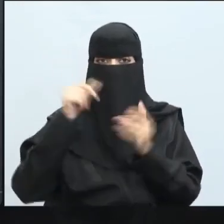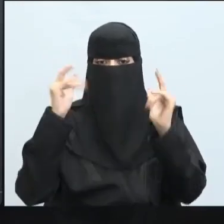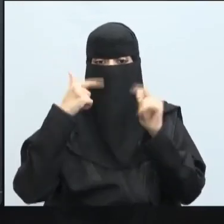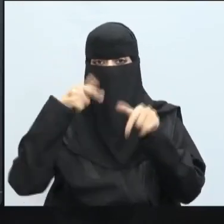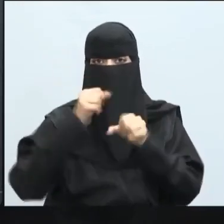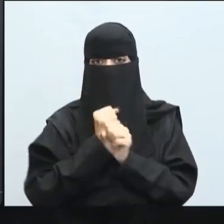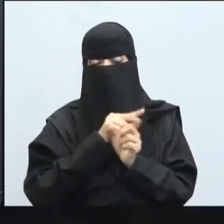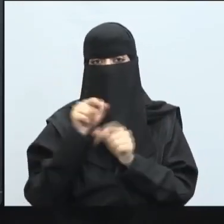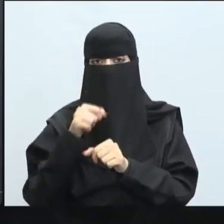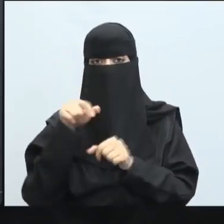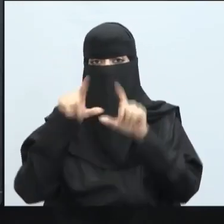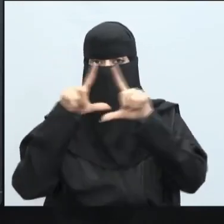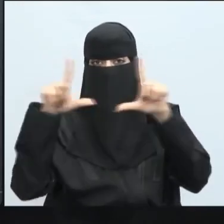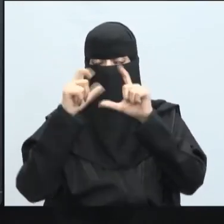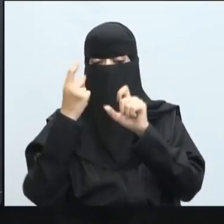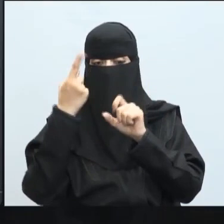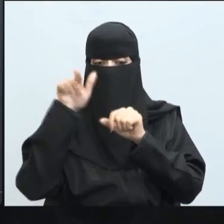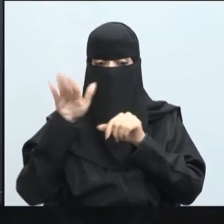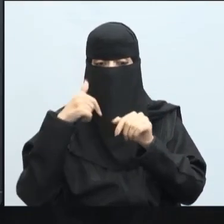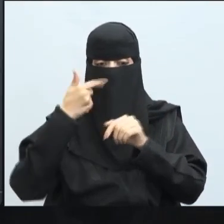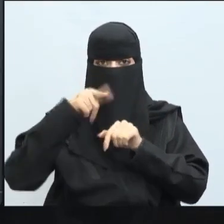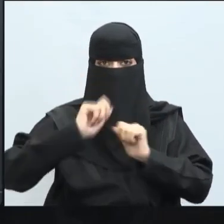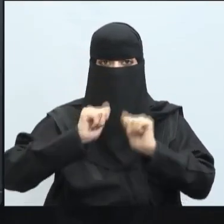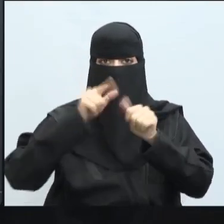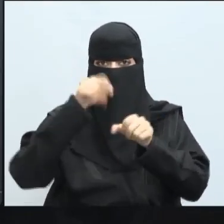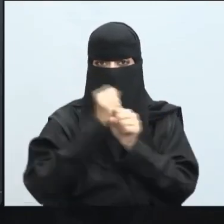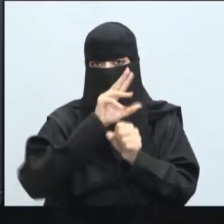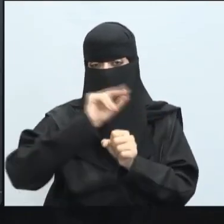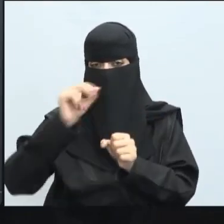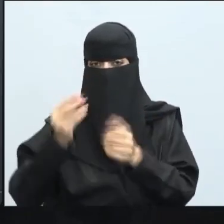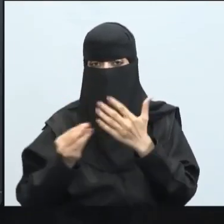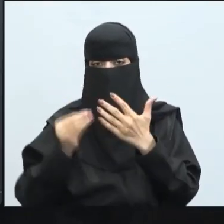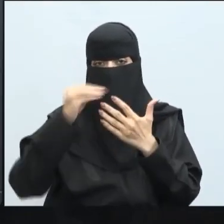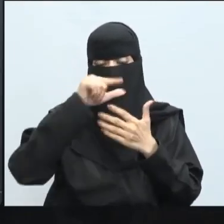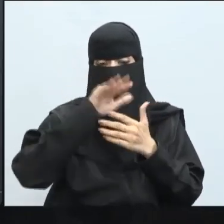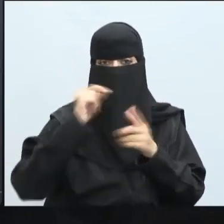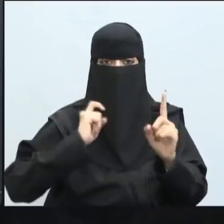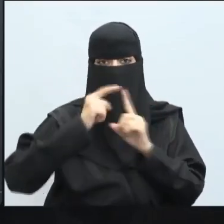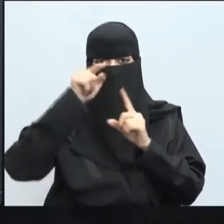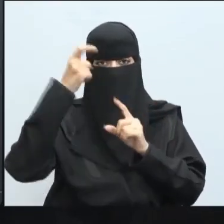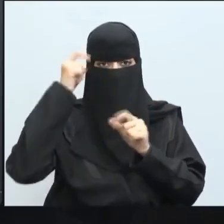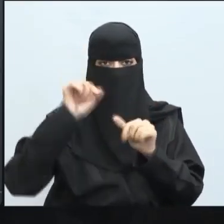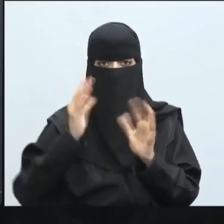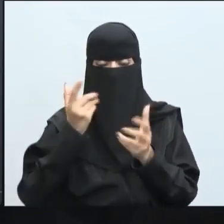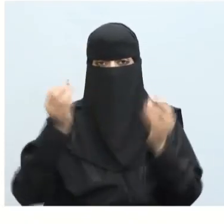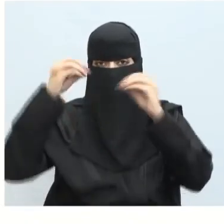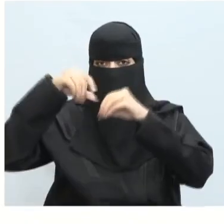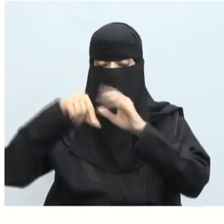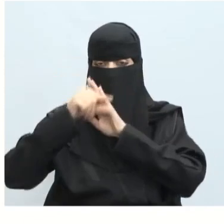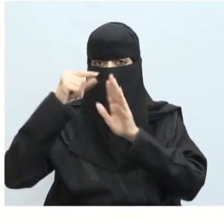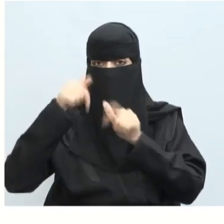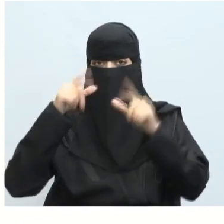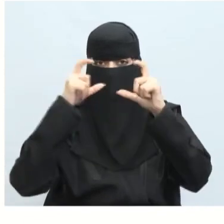سنقوم بتطبيقه هو على شاشة واحدة وتقوم بتنفيذ نفس الخطوات الهدف منها معرفة كيفية إضافة العنوان